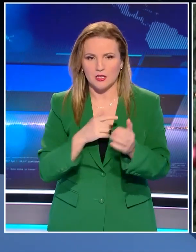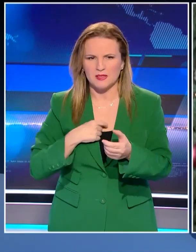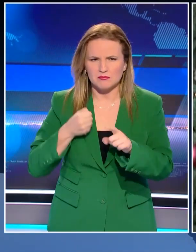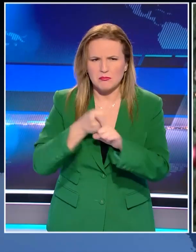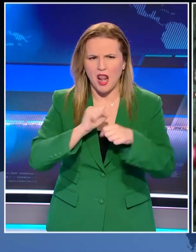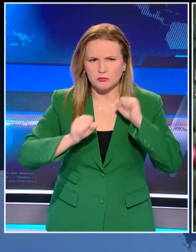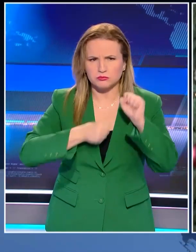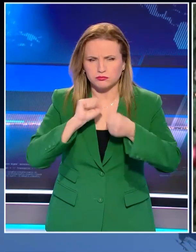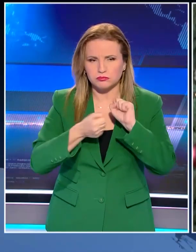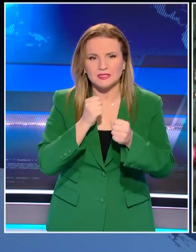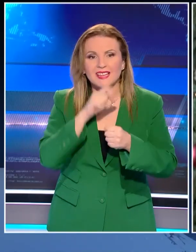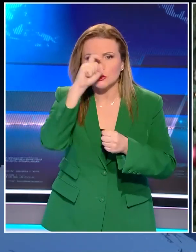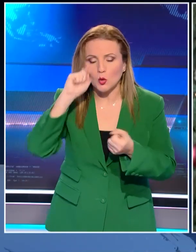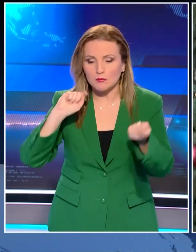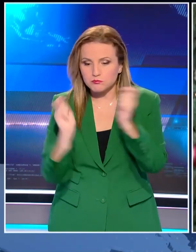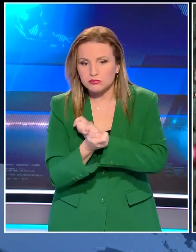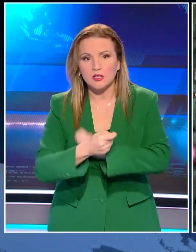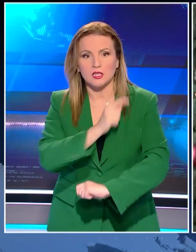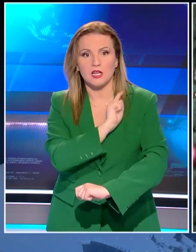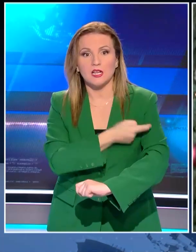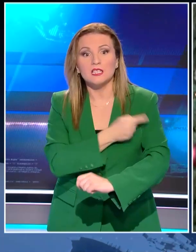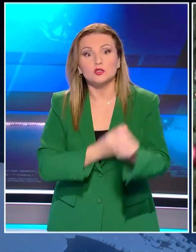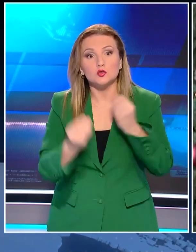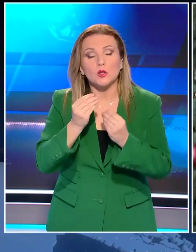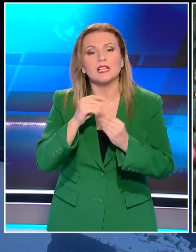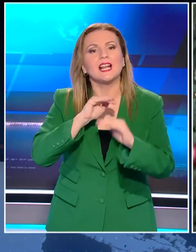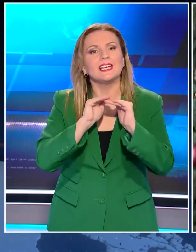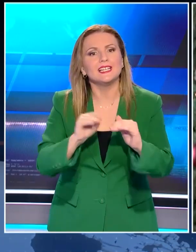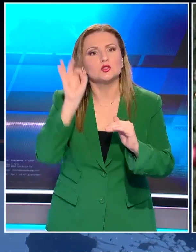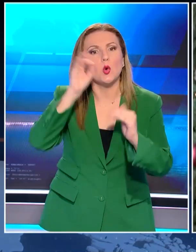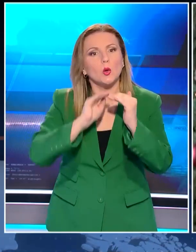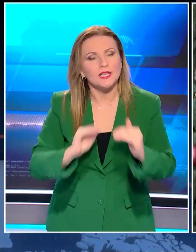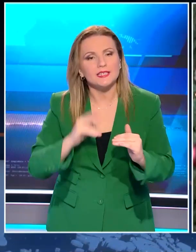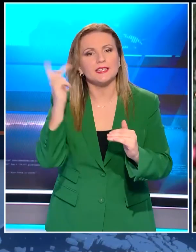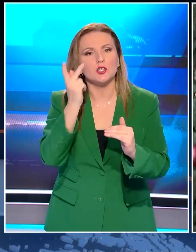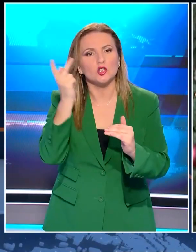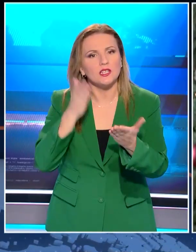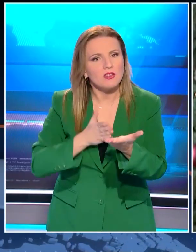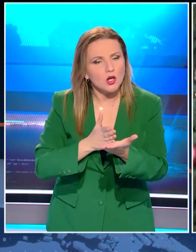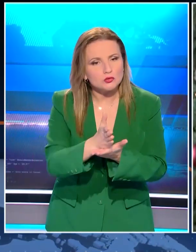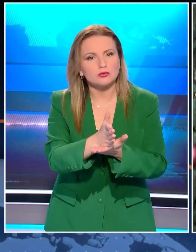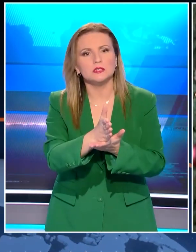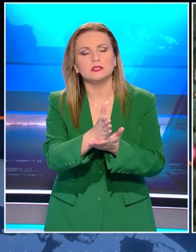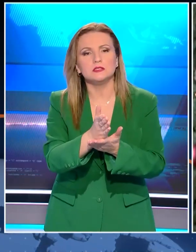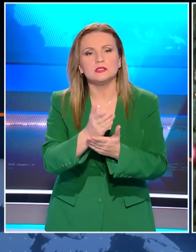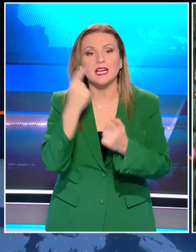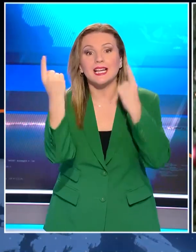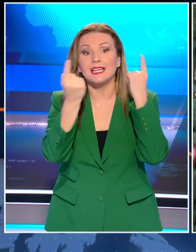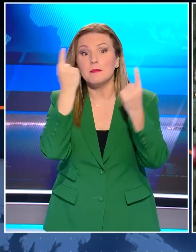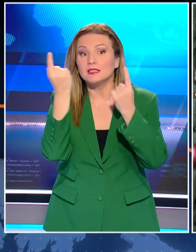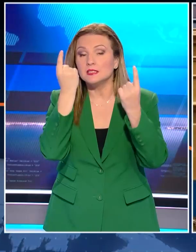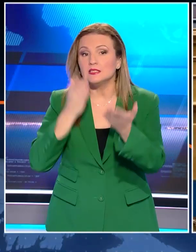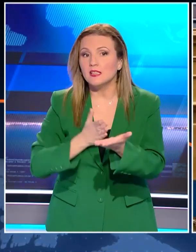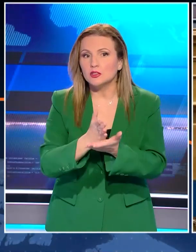δυνατότητες για μια καλύτερη ζωή. Για την ειρήνη, για την κοινωνική δικαιοσύνη, για την κλιματική